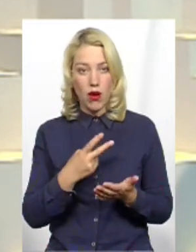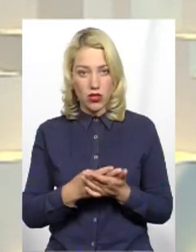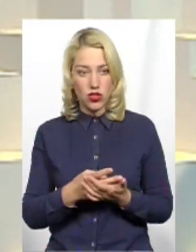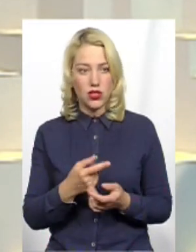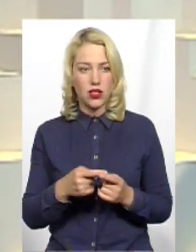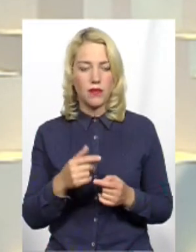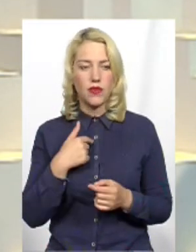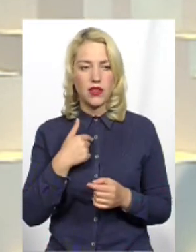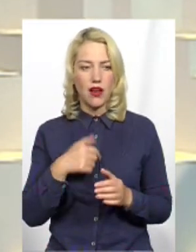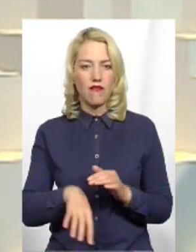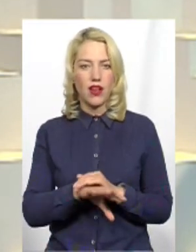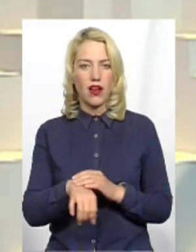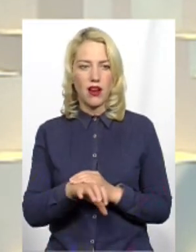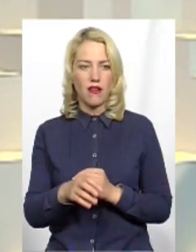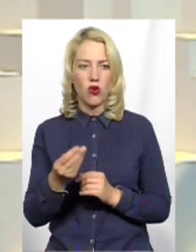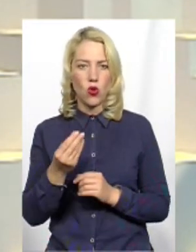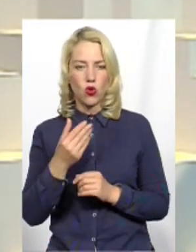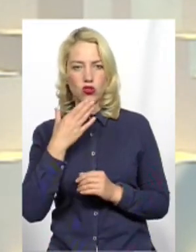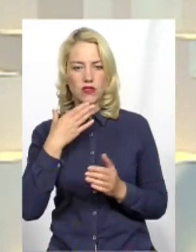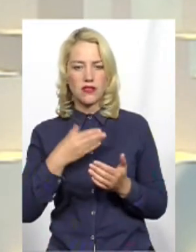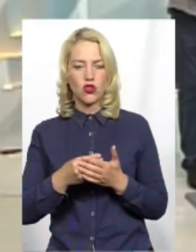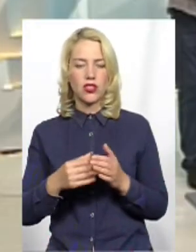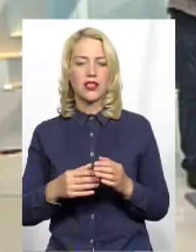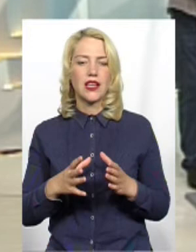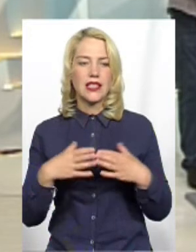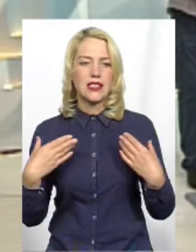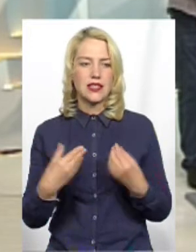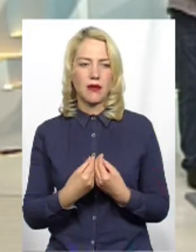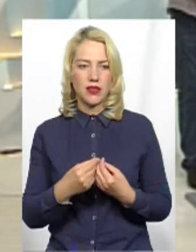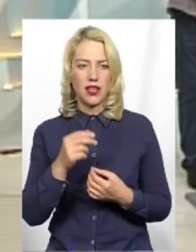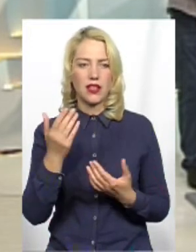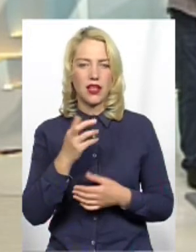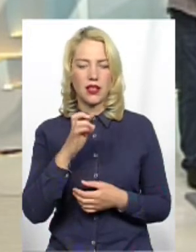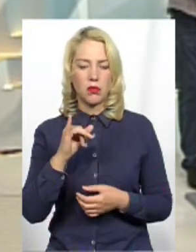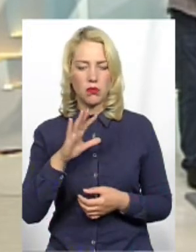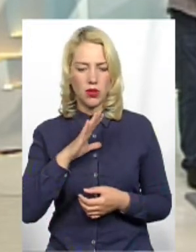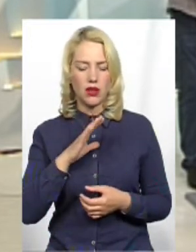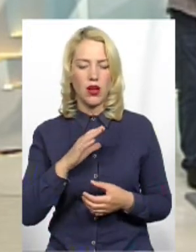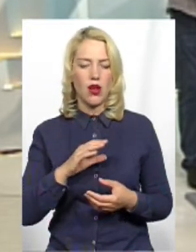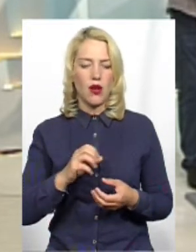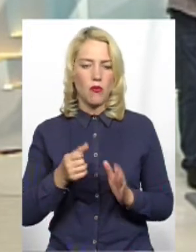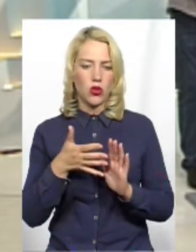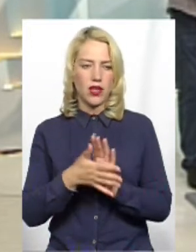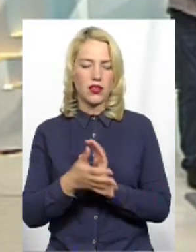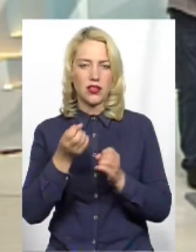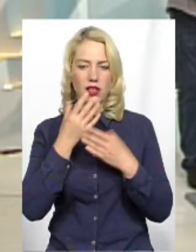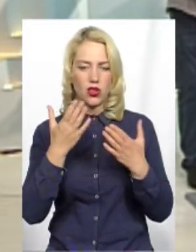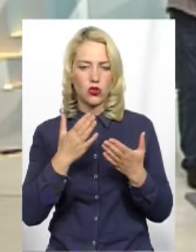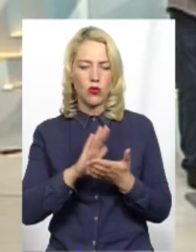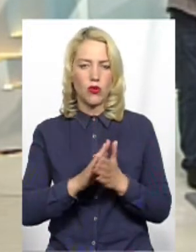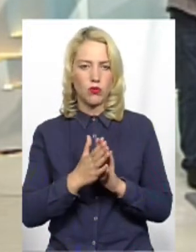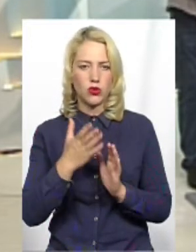назвати, крав гроші у своєї сім'ї, який міг би потратити на добробут моєї родини, я віддавав